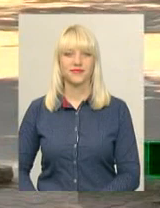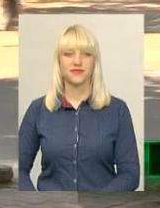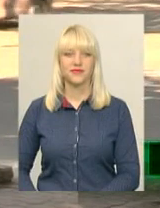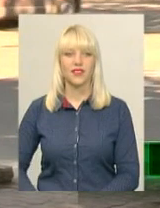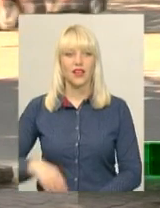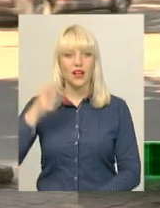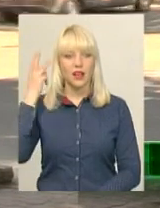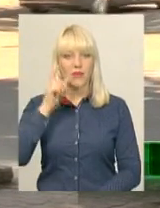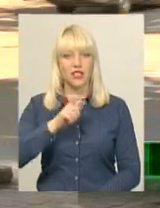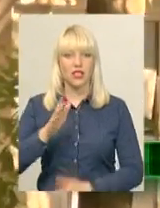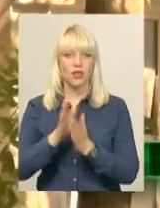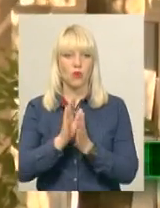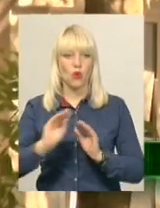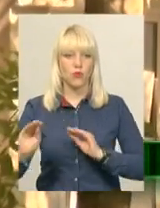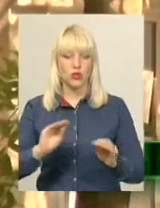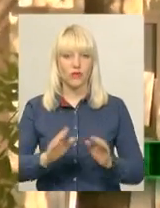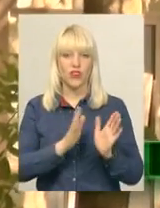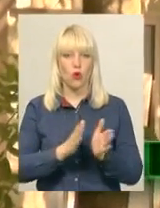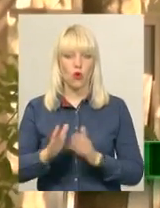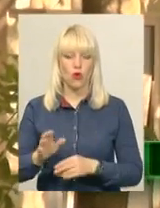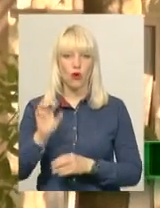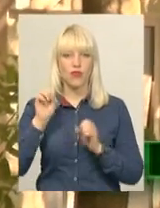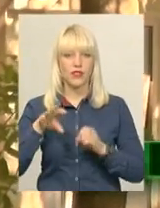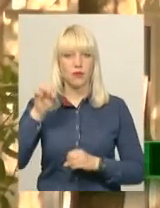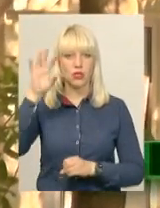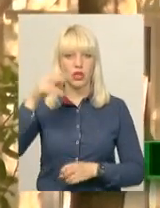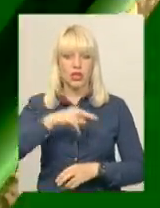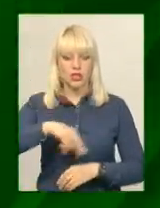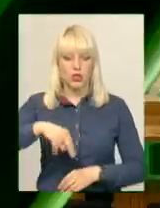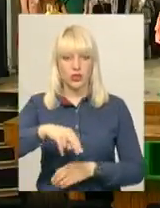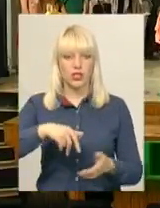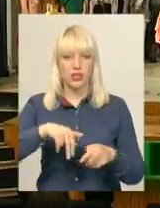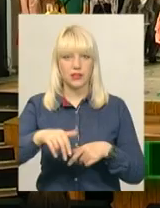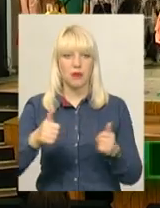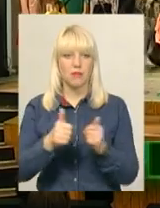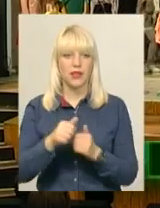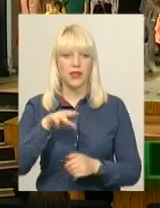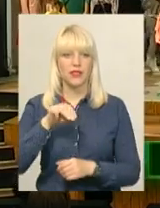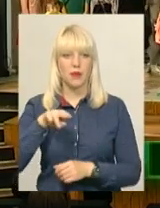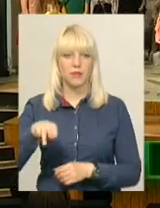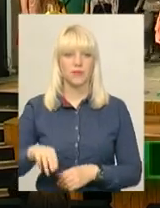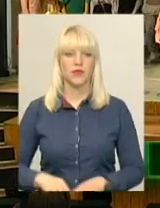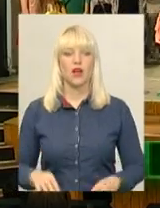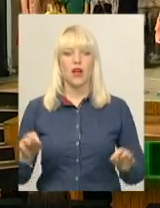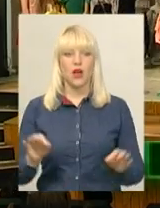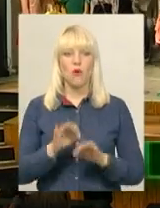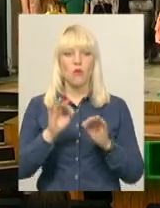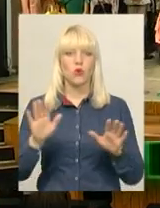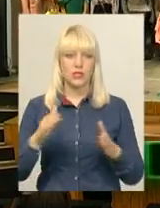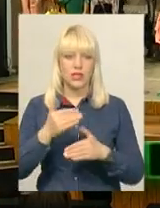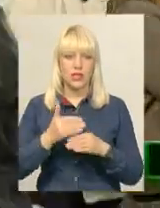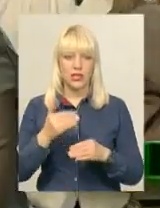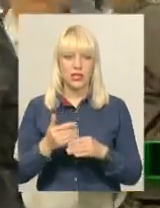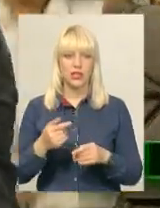Хмельничани просять облаштувати регульований пішохідний перехід біля зупинки ТЕМ. Мюзикл німецькою мовою «Кожен є іншим»